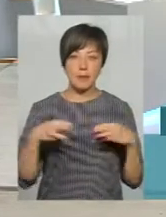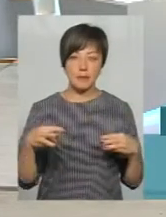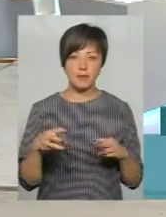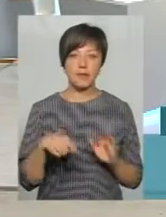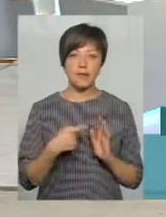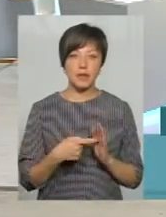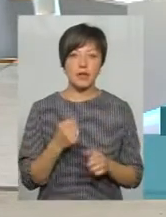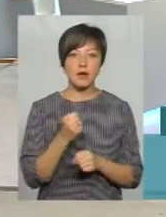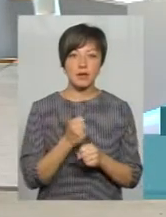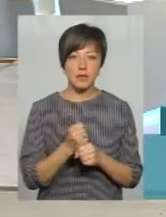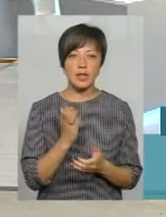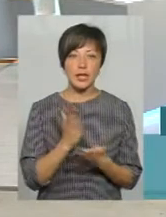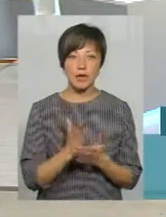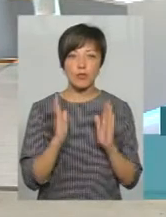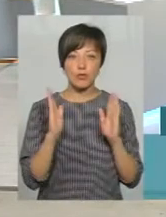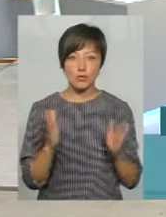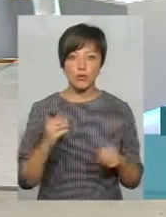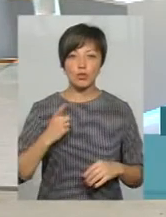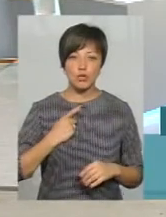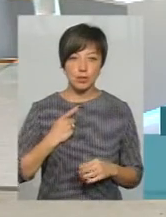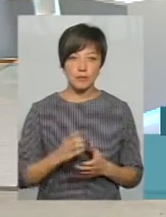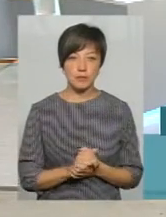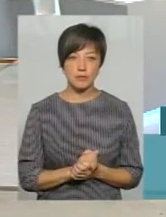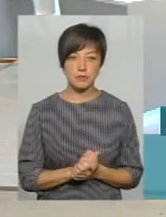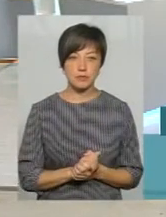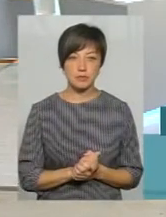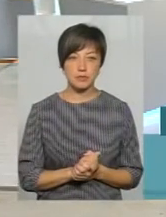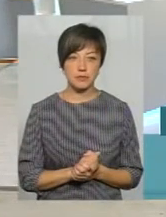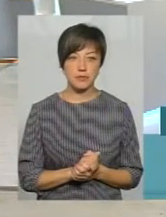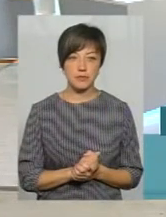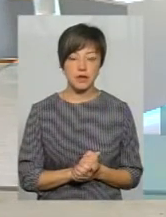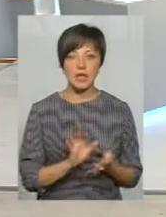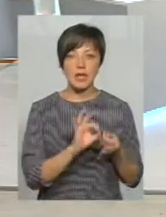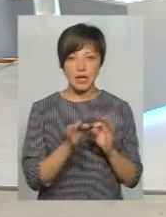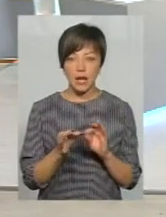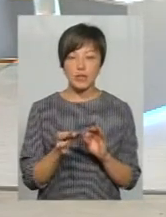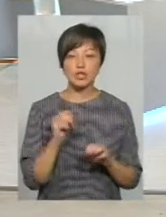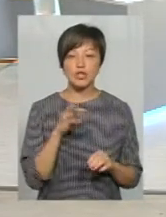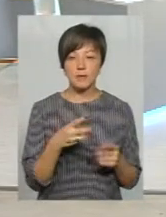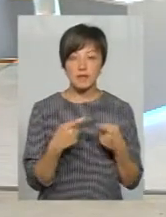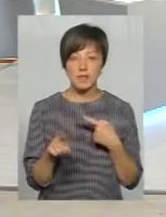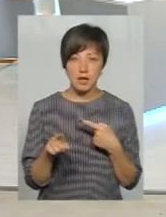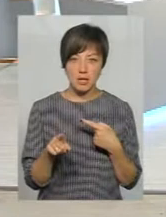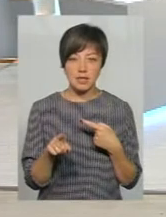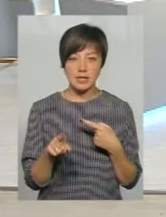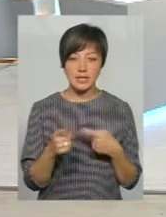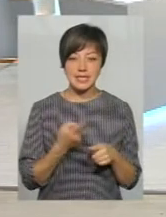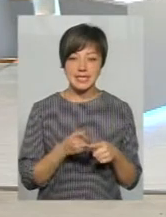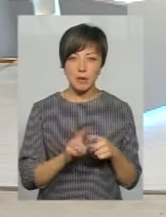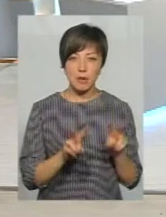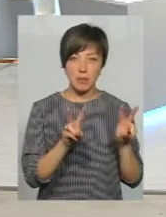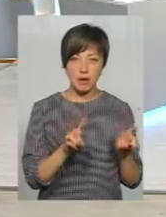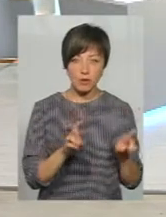працювали, він у нас є і буде, і ми очікуємо. А детальніше, чим відрізняється саме цей